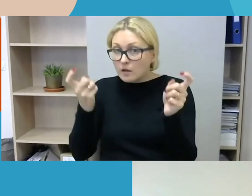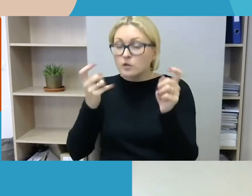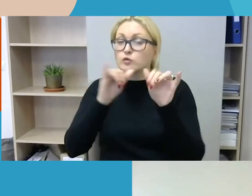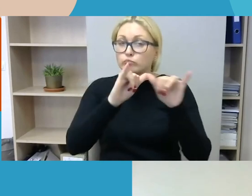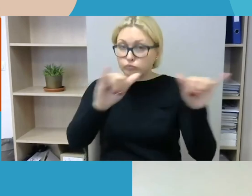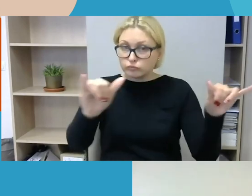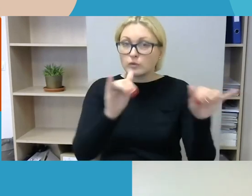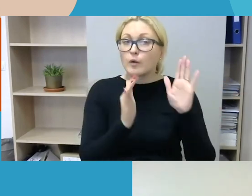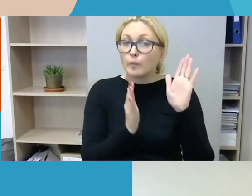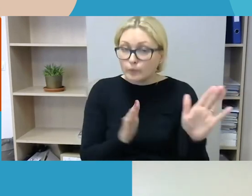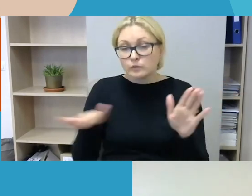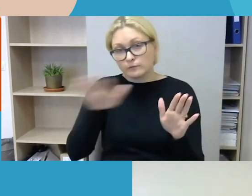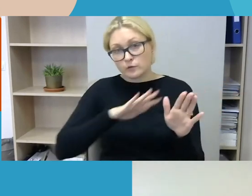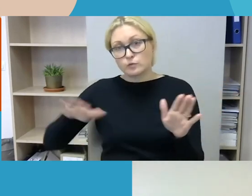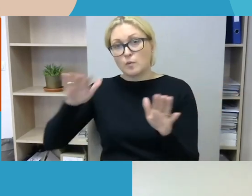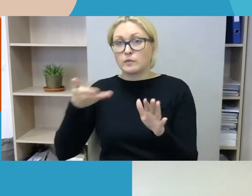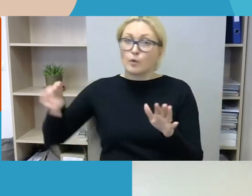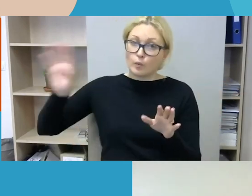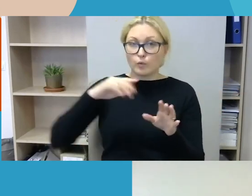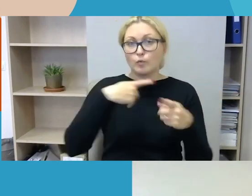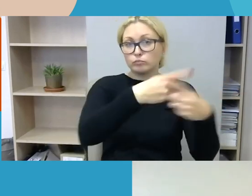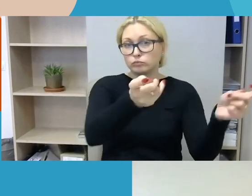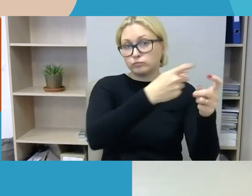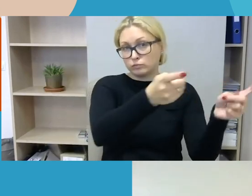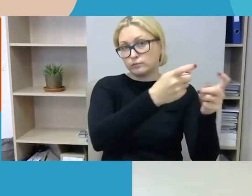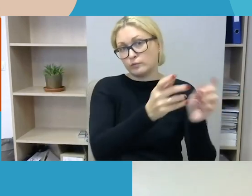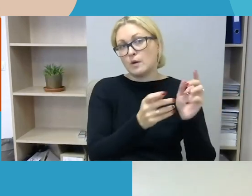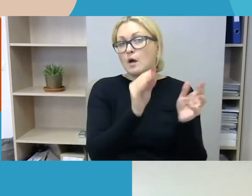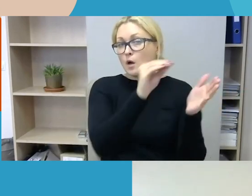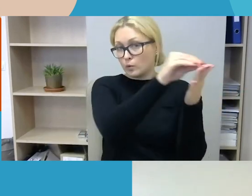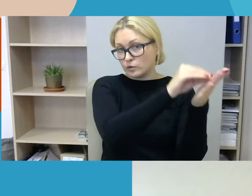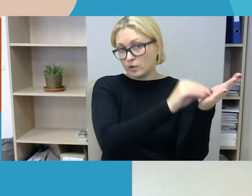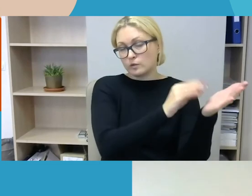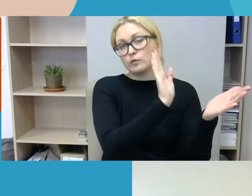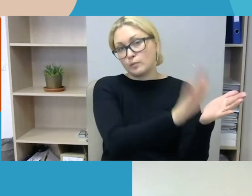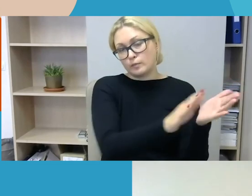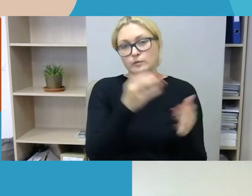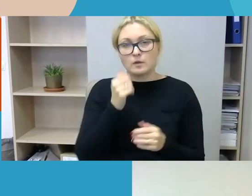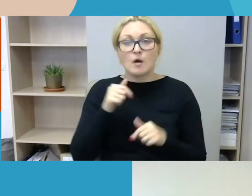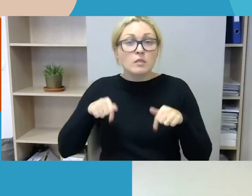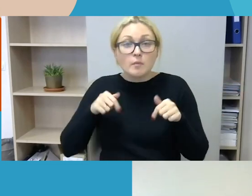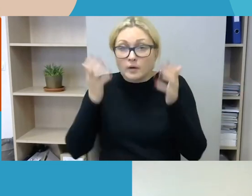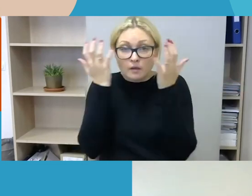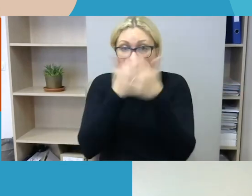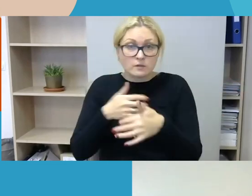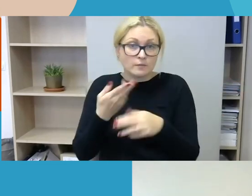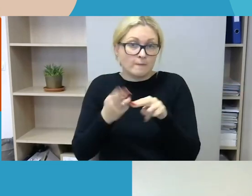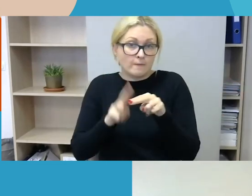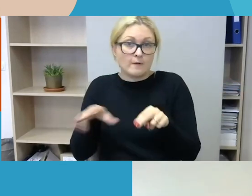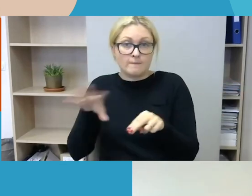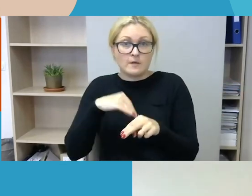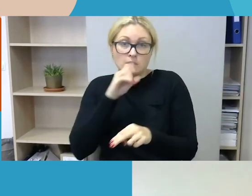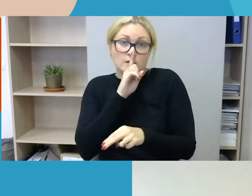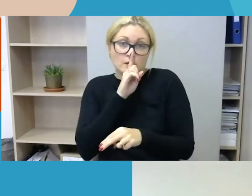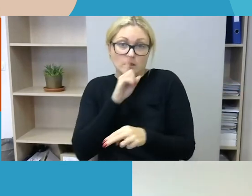Žinot, nenoriu grįžti prie šito klausimo, bet tik tai noriu pasakyti, kad yra įvairiausių